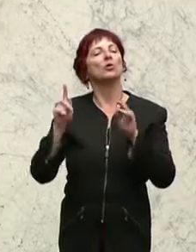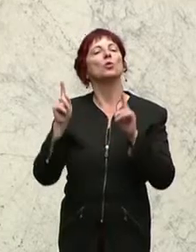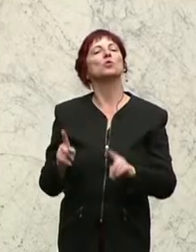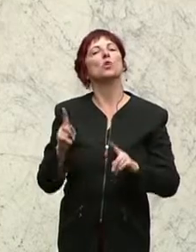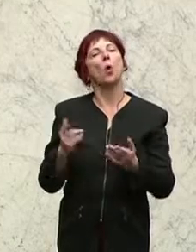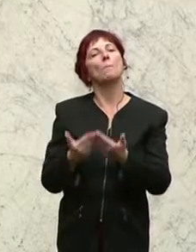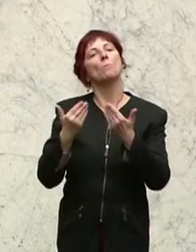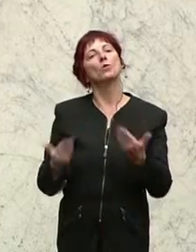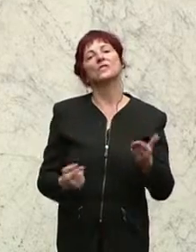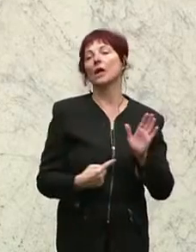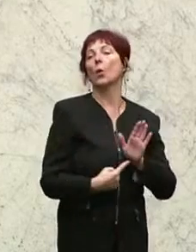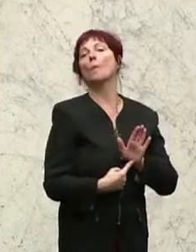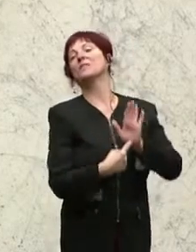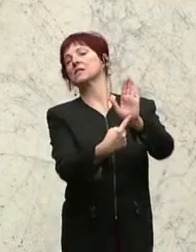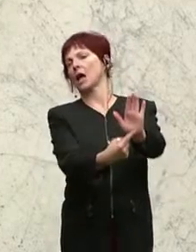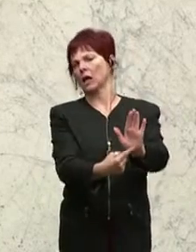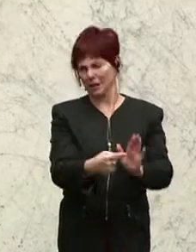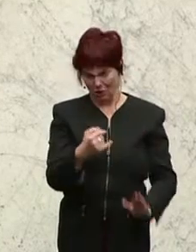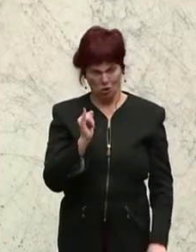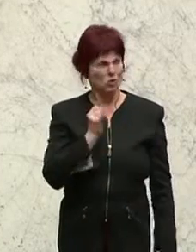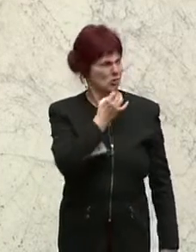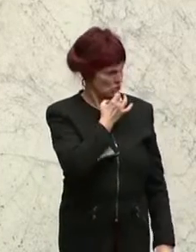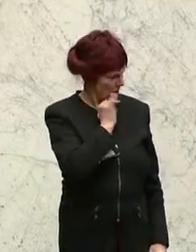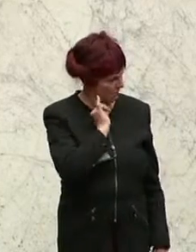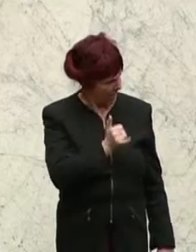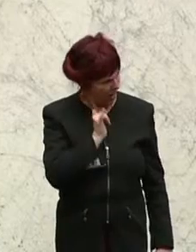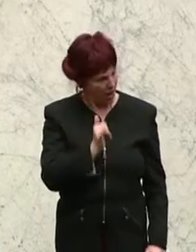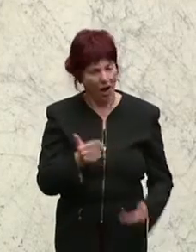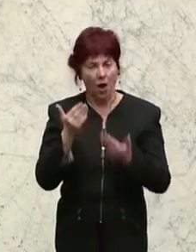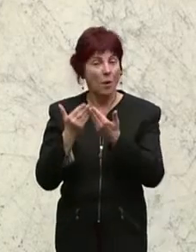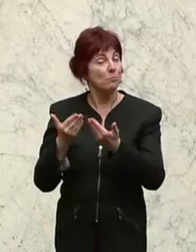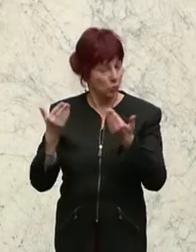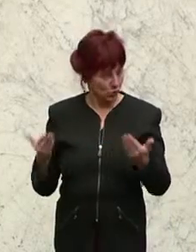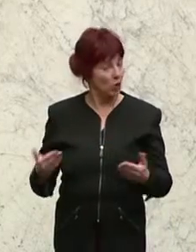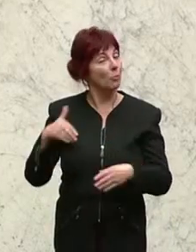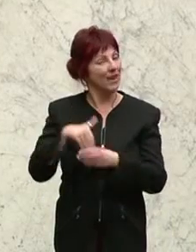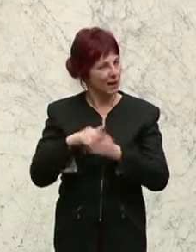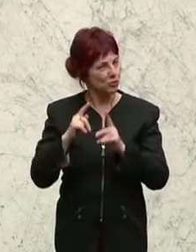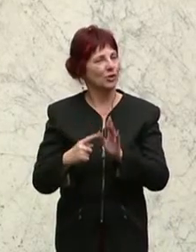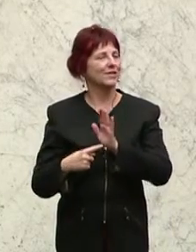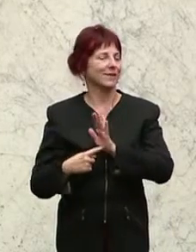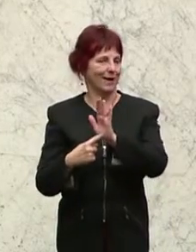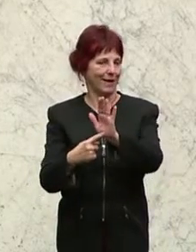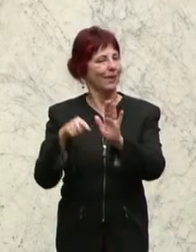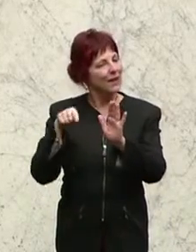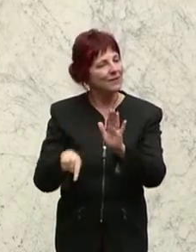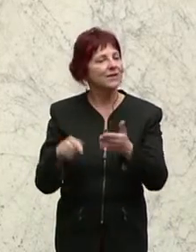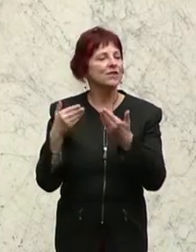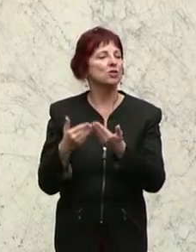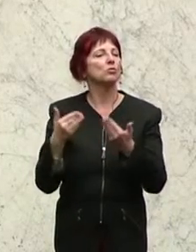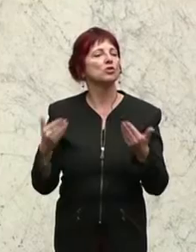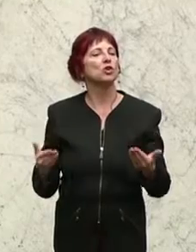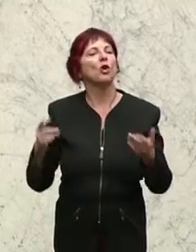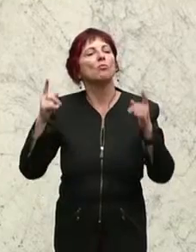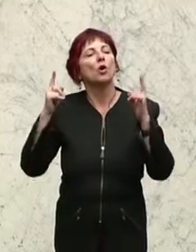ja, sie gehört auch ins Museum. Denn dieses Museum möge nicht nur, so wichtig das ist und so berechtigt das ist,